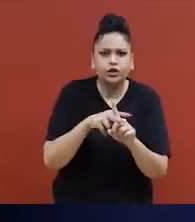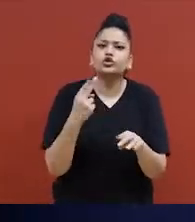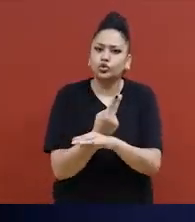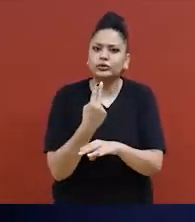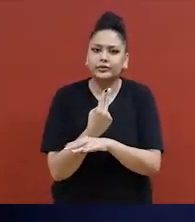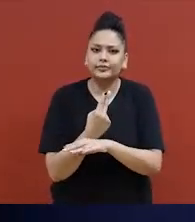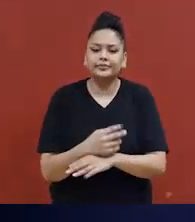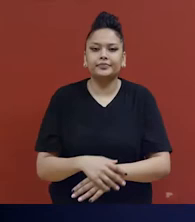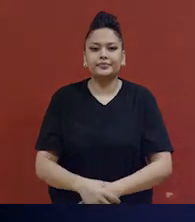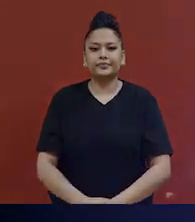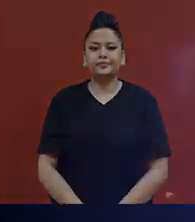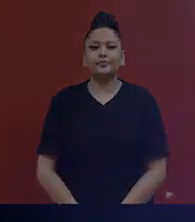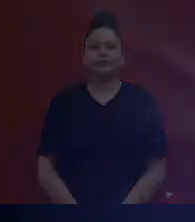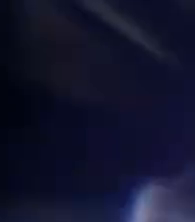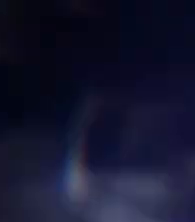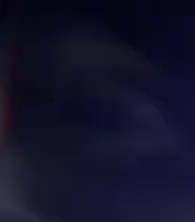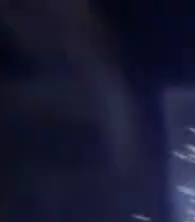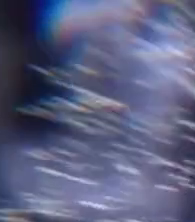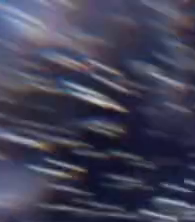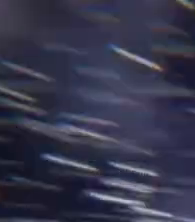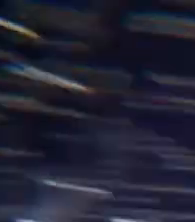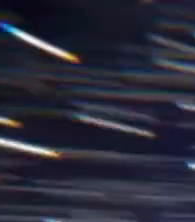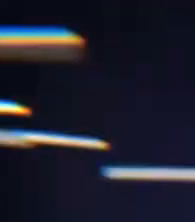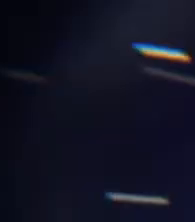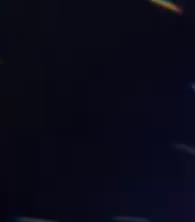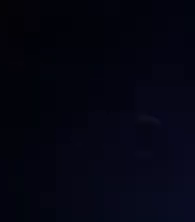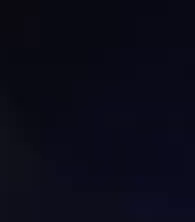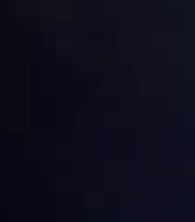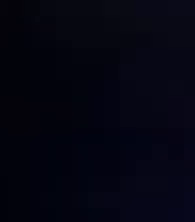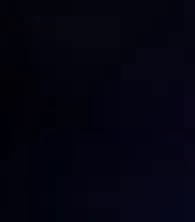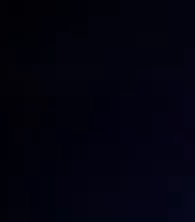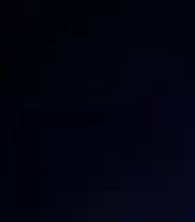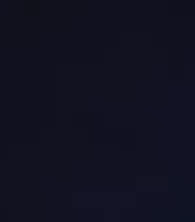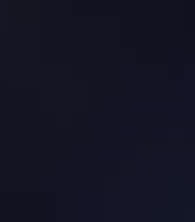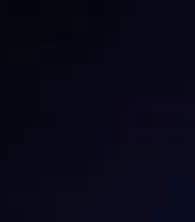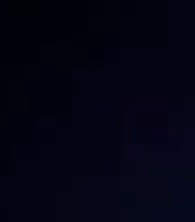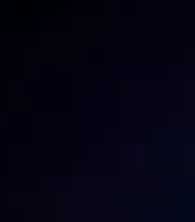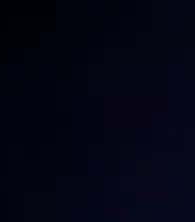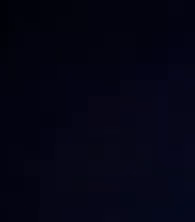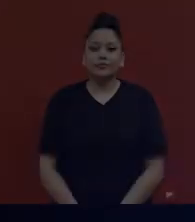Une interprète traduit en langue des signes au cours de la vidéo. Logo, Vibrant Healthcare Alliance.